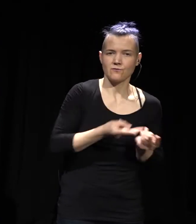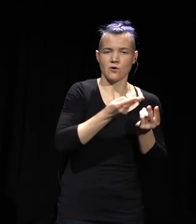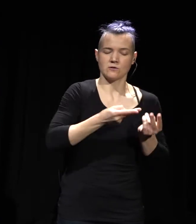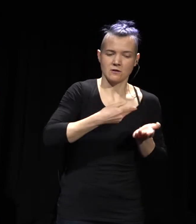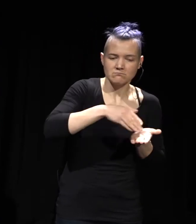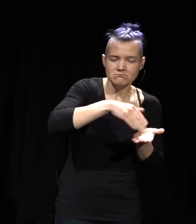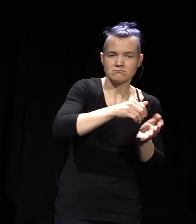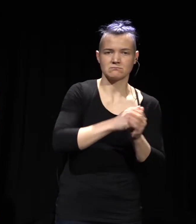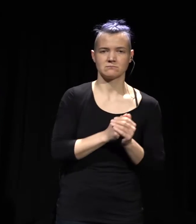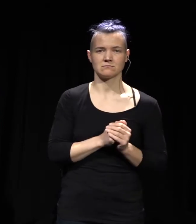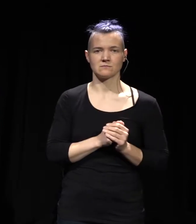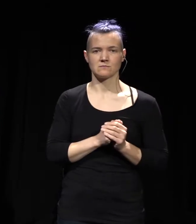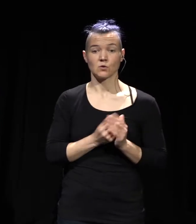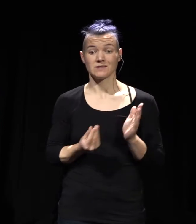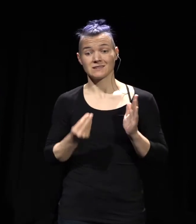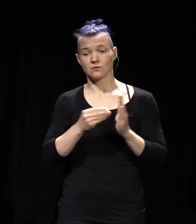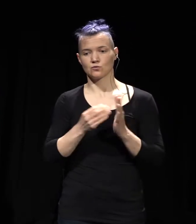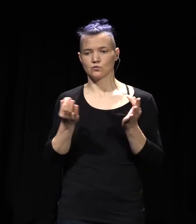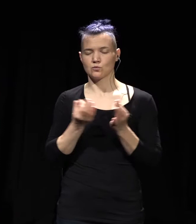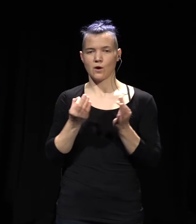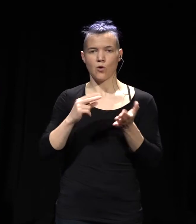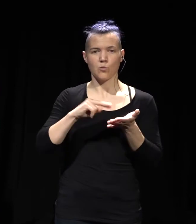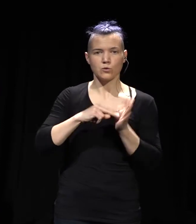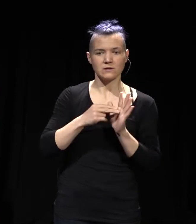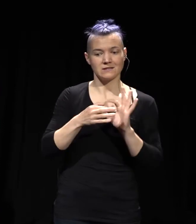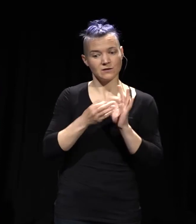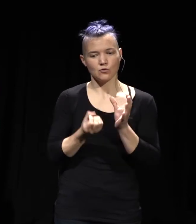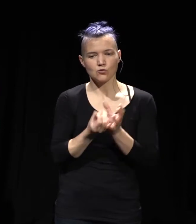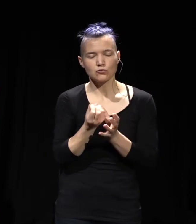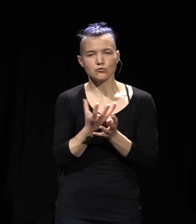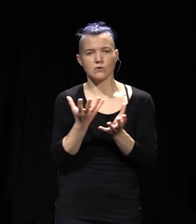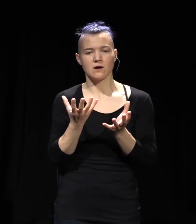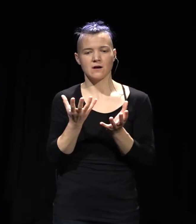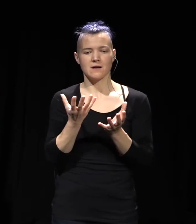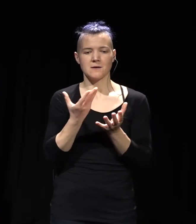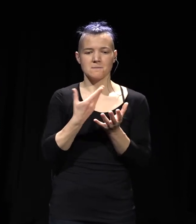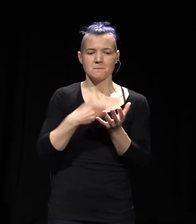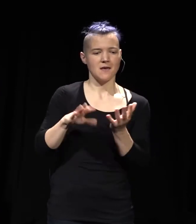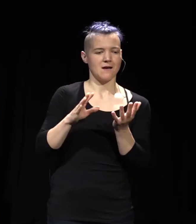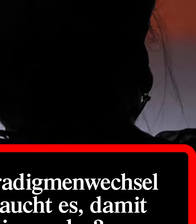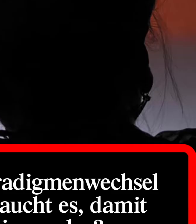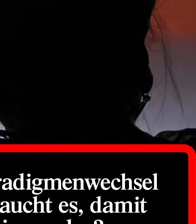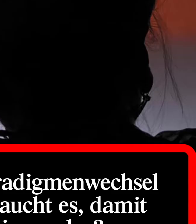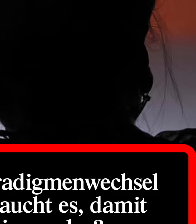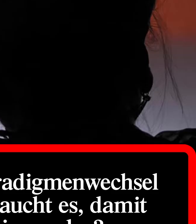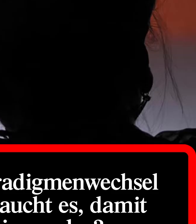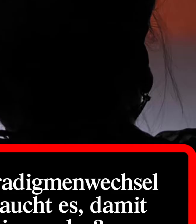funding instruments to ensure barriers to participation in culture are removed.